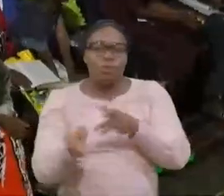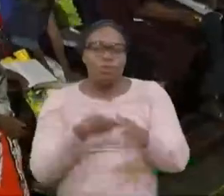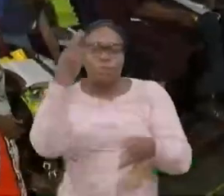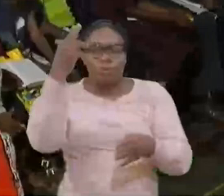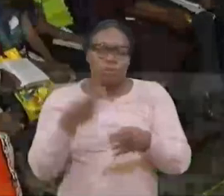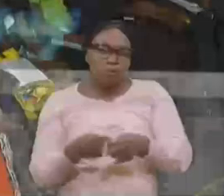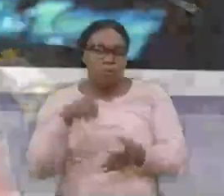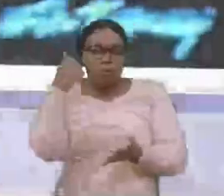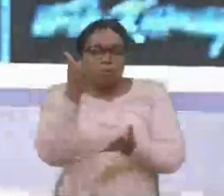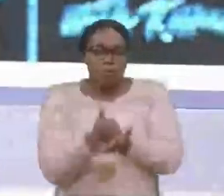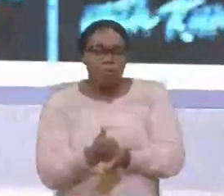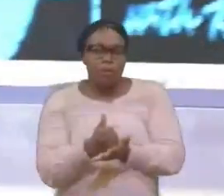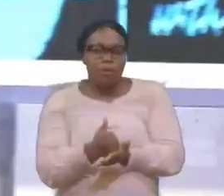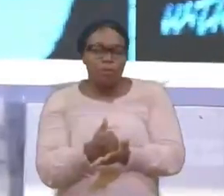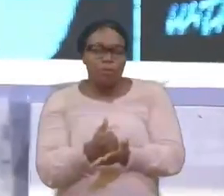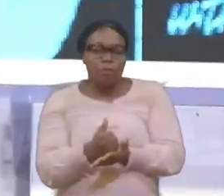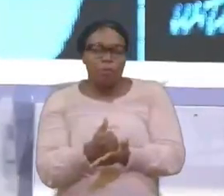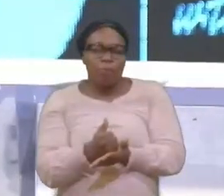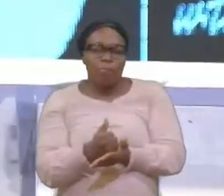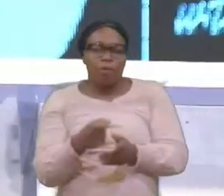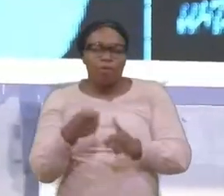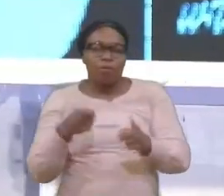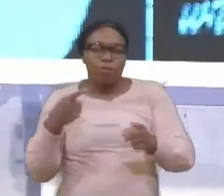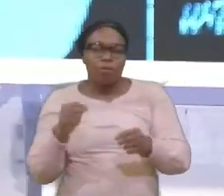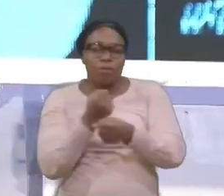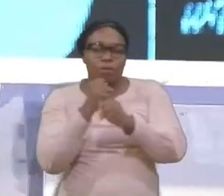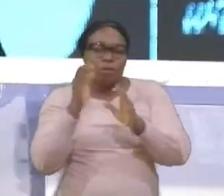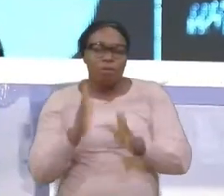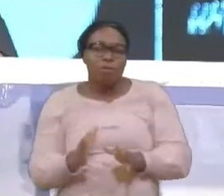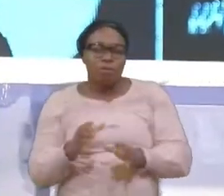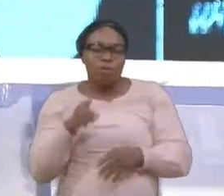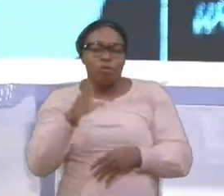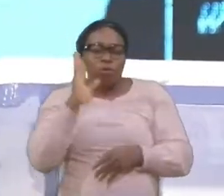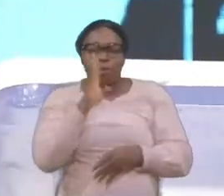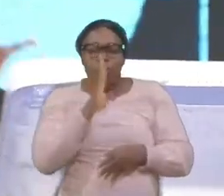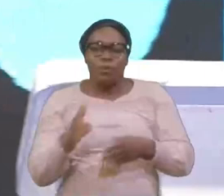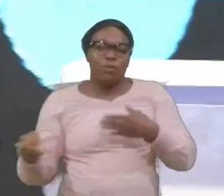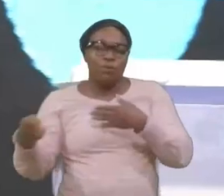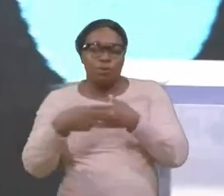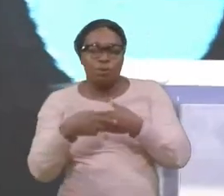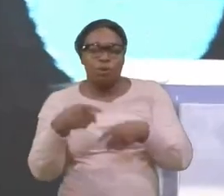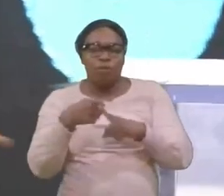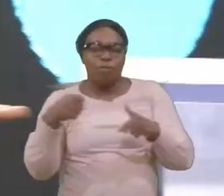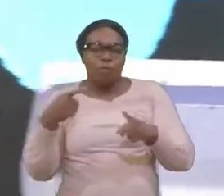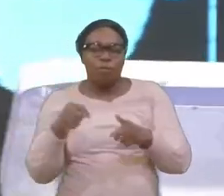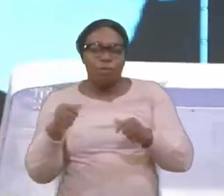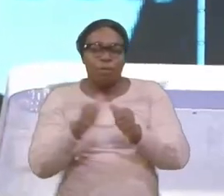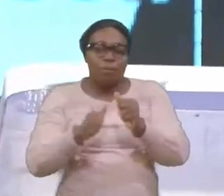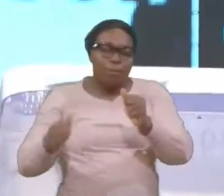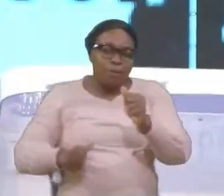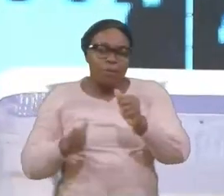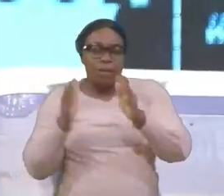péché au sauveur vous serez restauré des rétrogrades